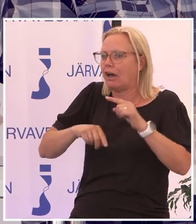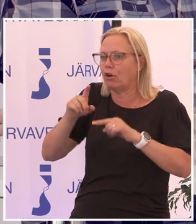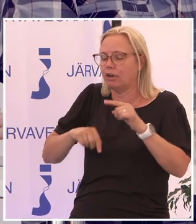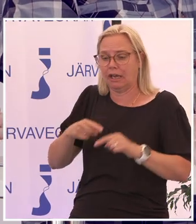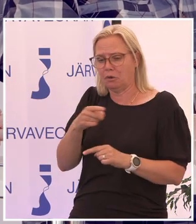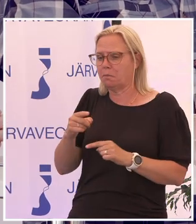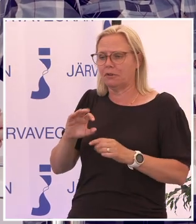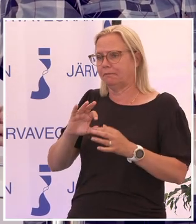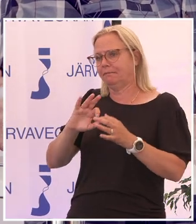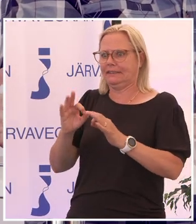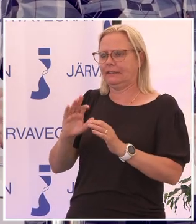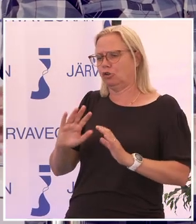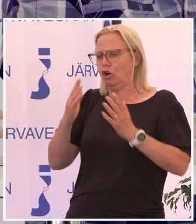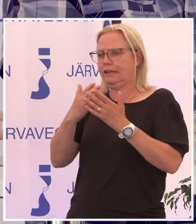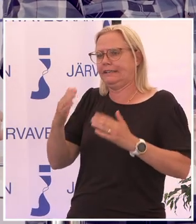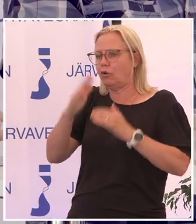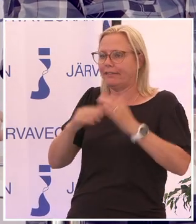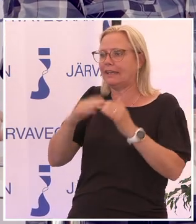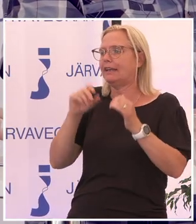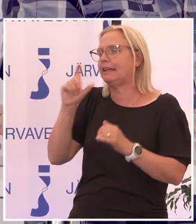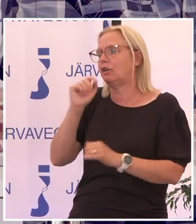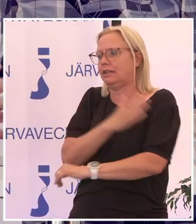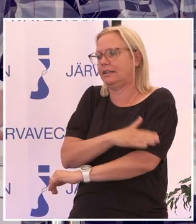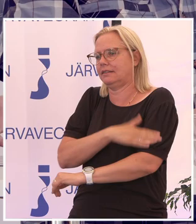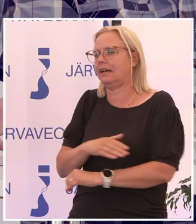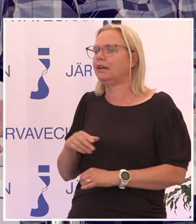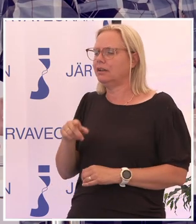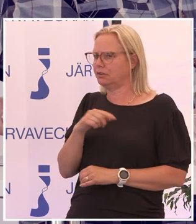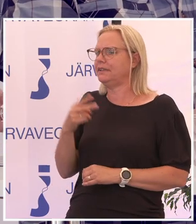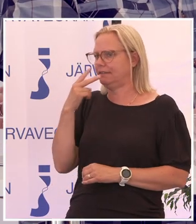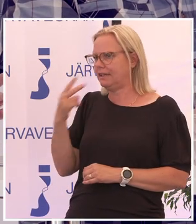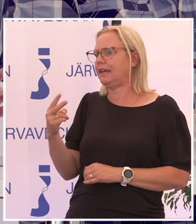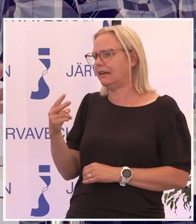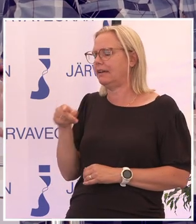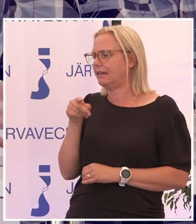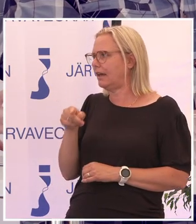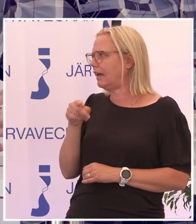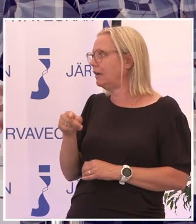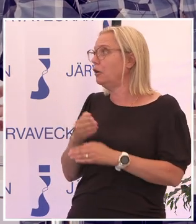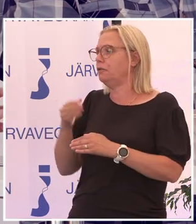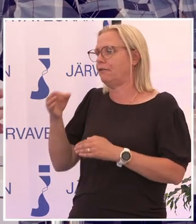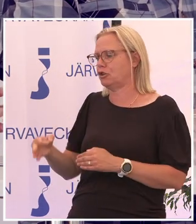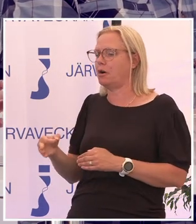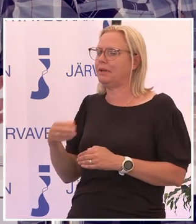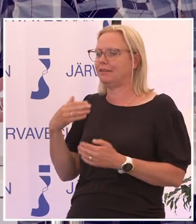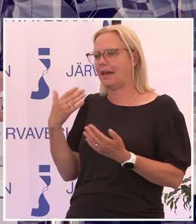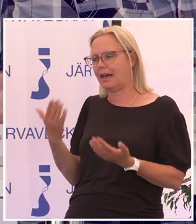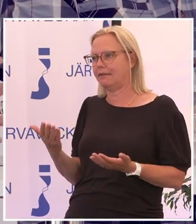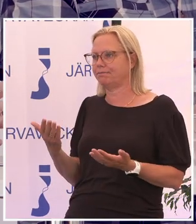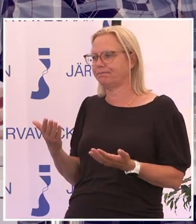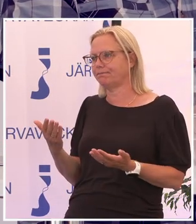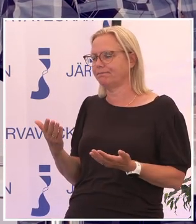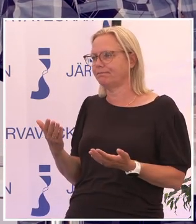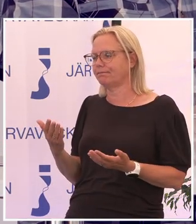fixar att hantera digitala tjänster. Så vi ser att det här utanförskapet, det